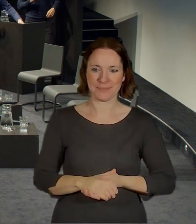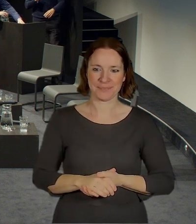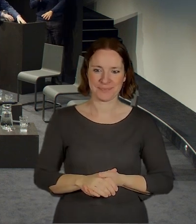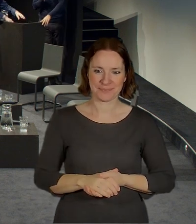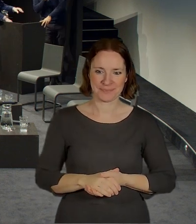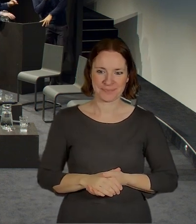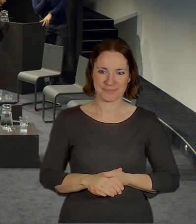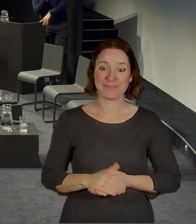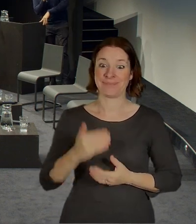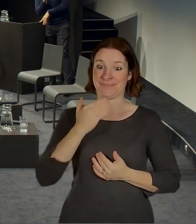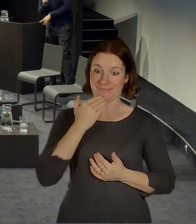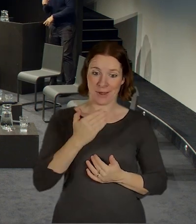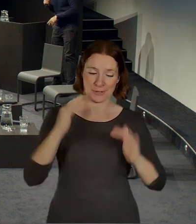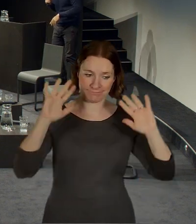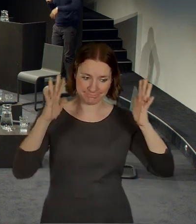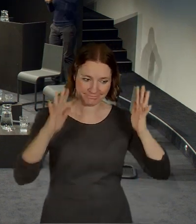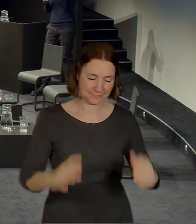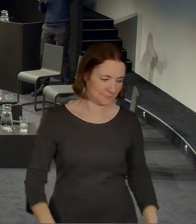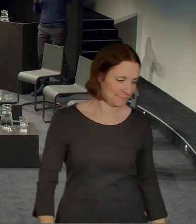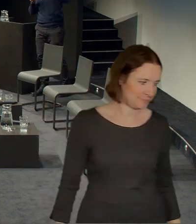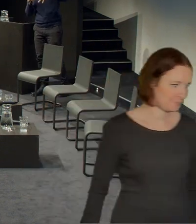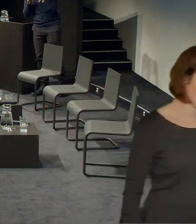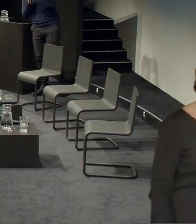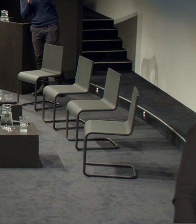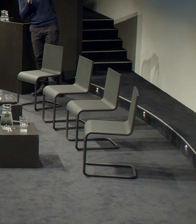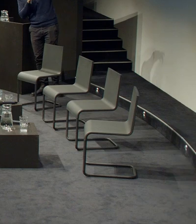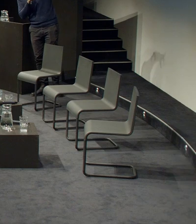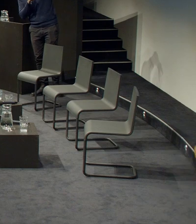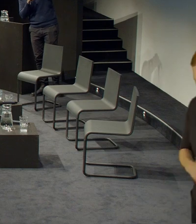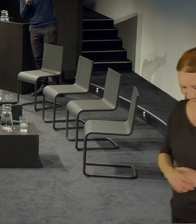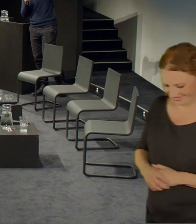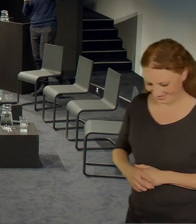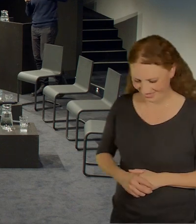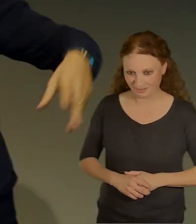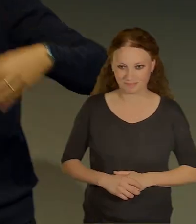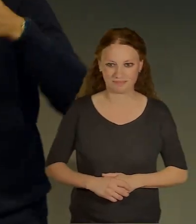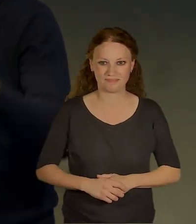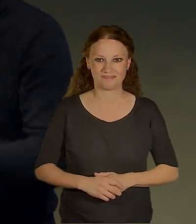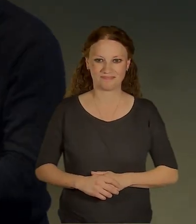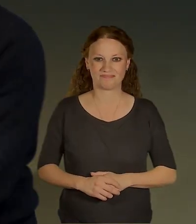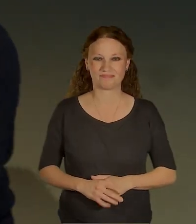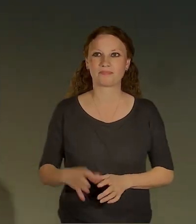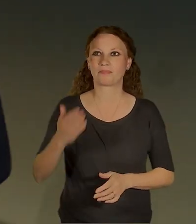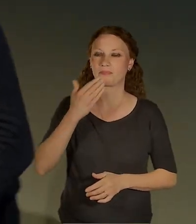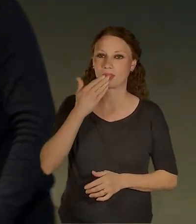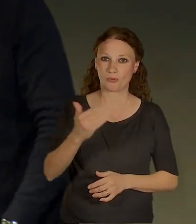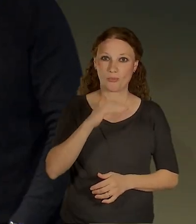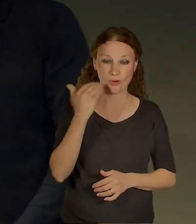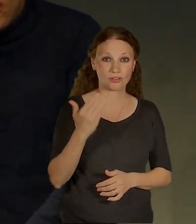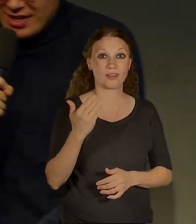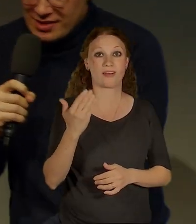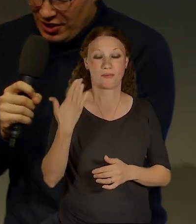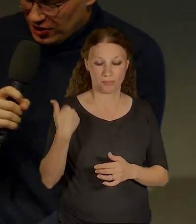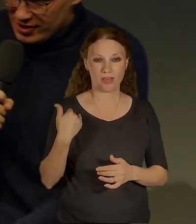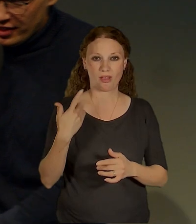Děkuji. My jsme se teďka podívali tedy na přehled těch terminálů, ale samozřejmě nebylo to úplně detailní. Na to tady máme pana architekta Jaroslava